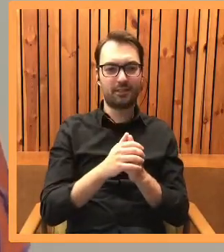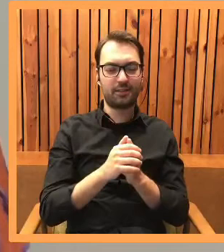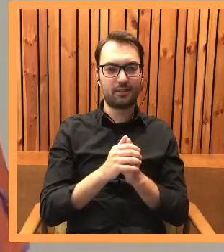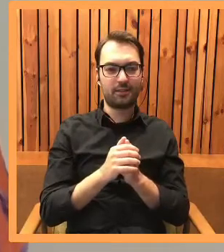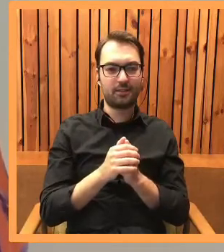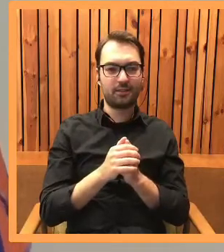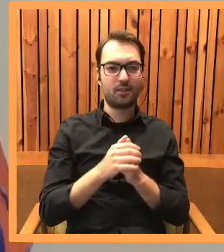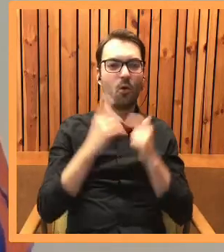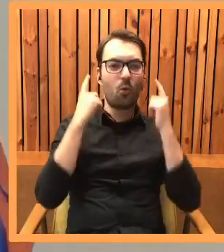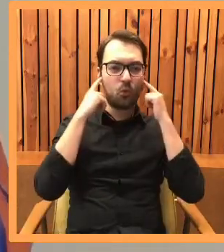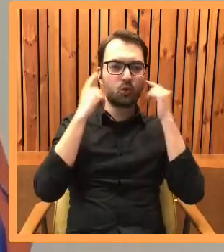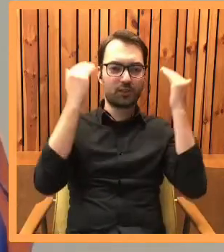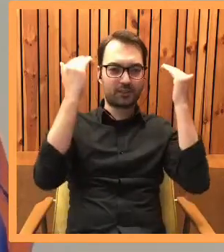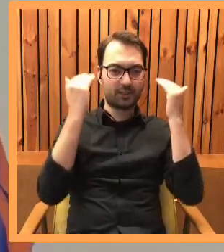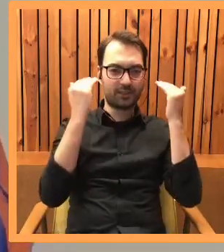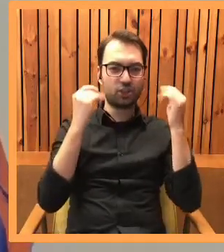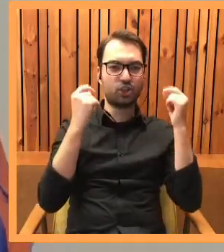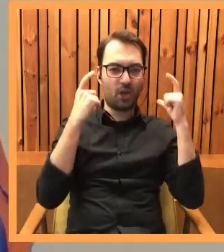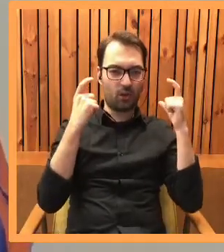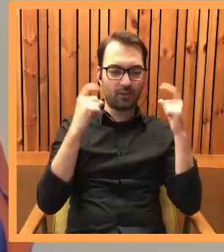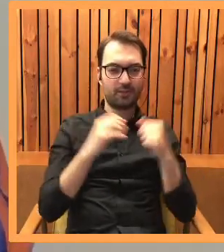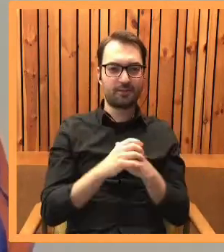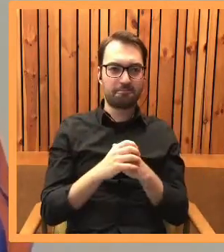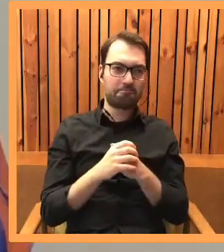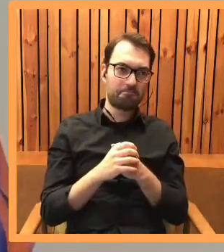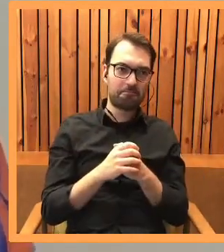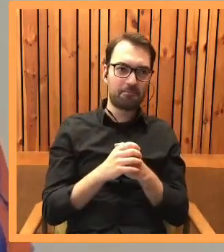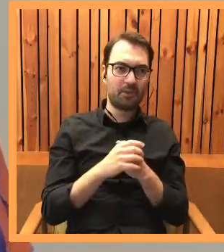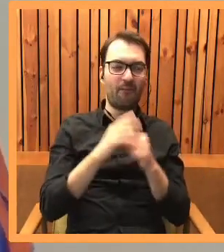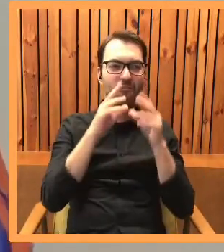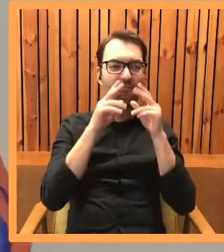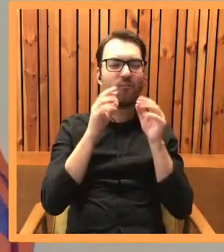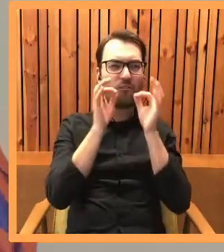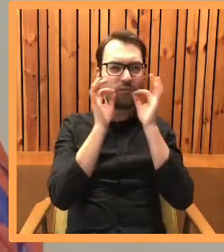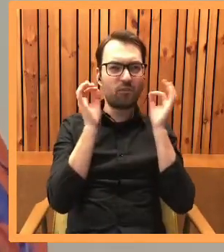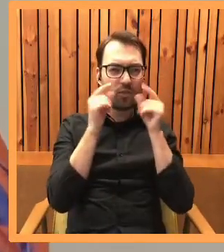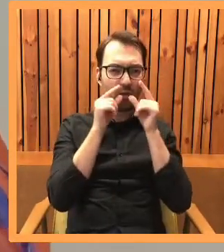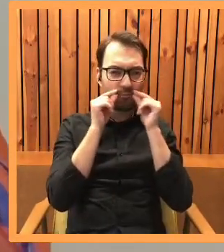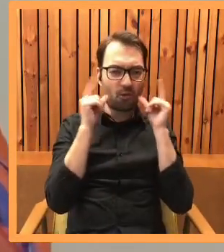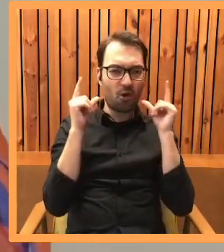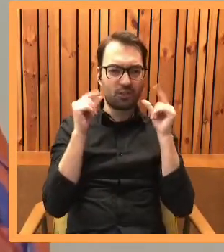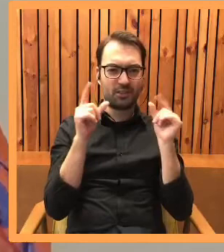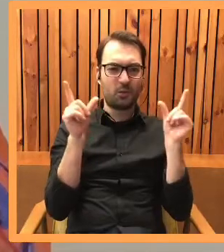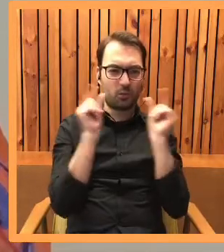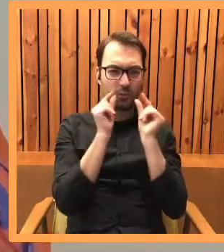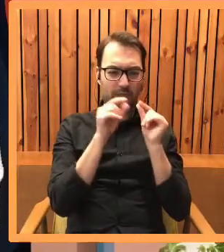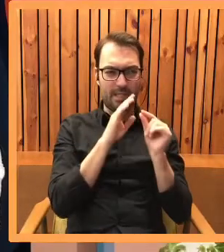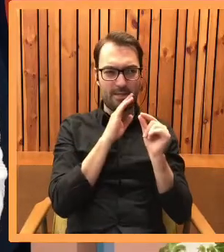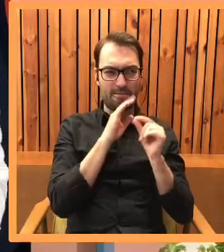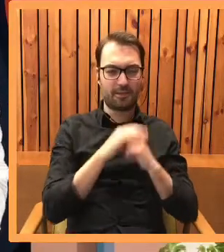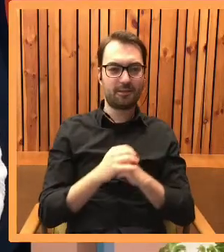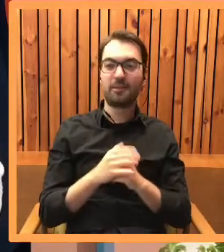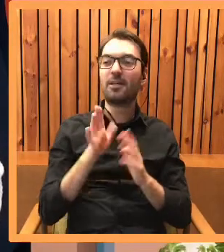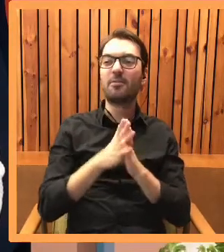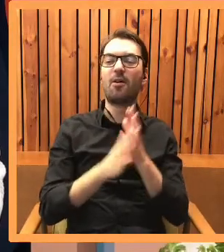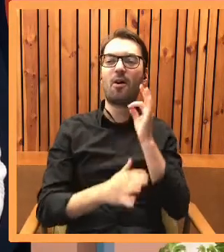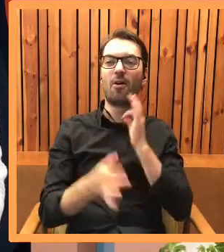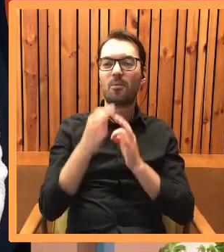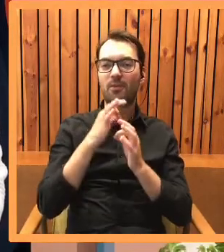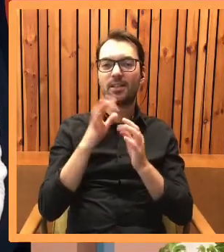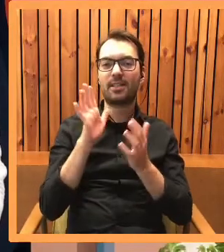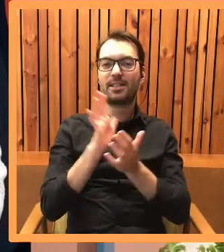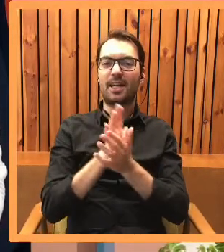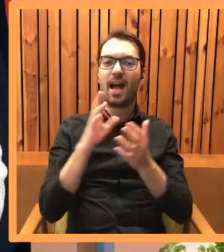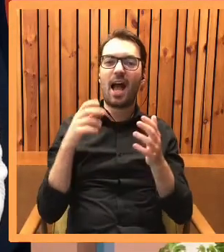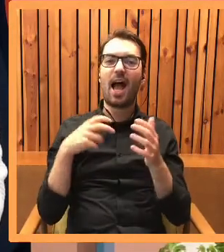szerokie usze. Chyba całkiem krótkie wąsy z tego, co pamiętam. To teraz powiedzmy trochę o tych cechach